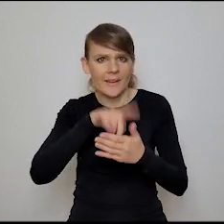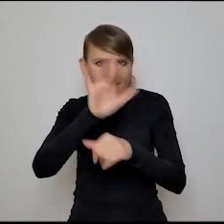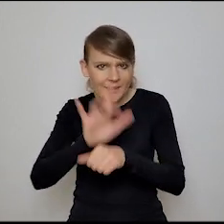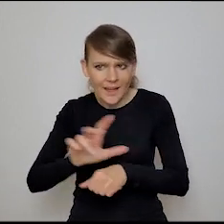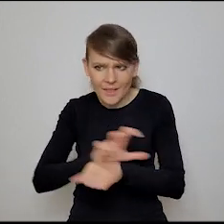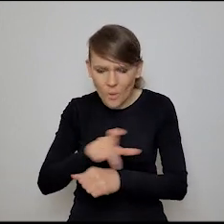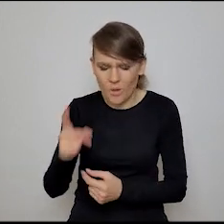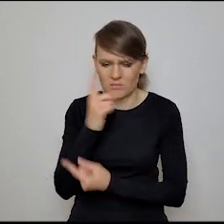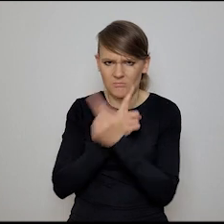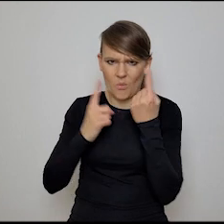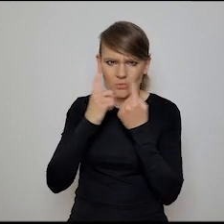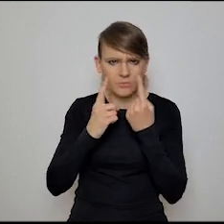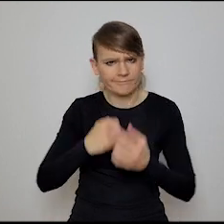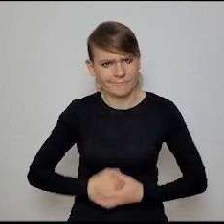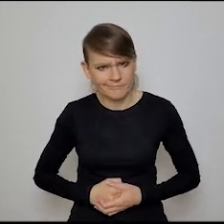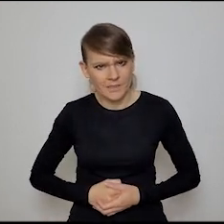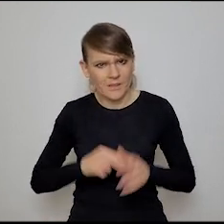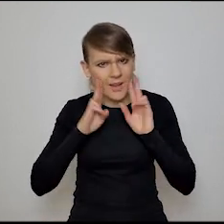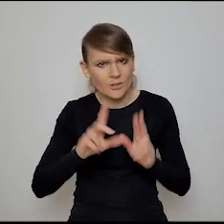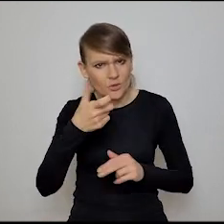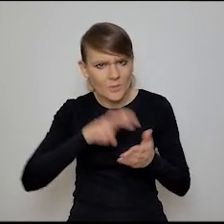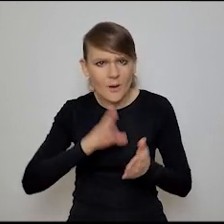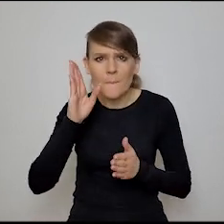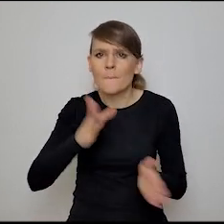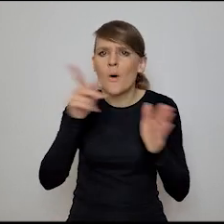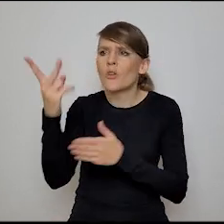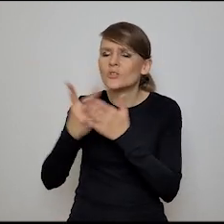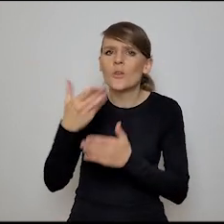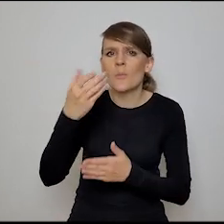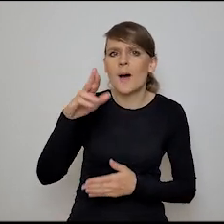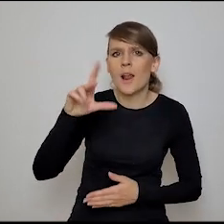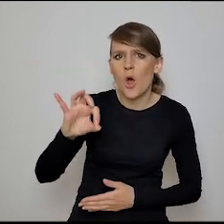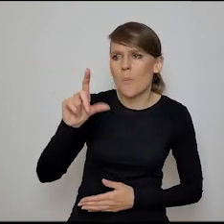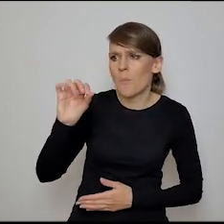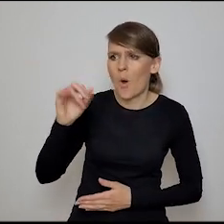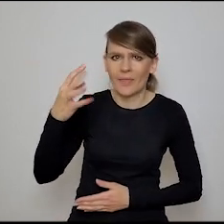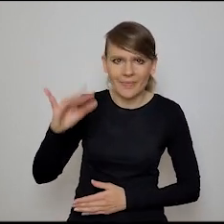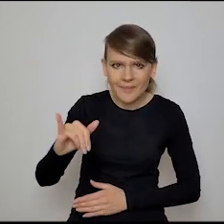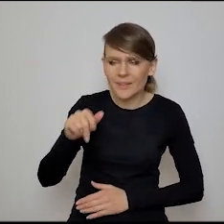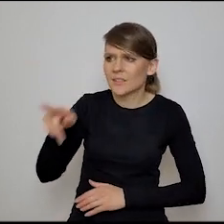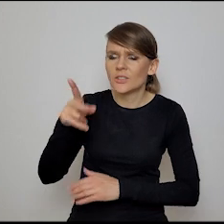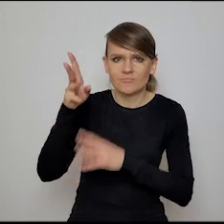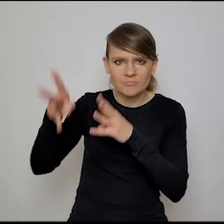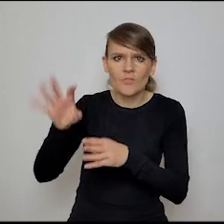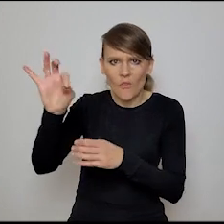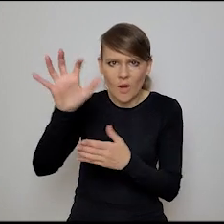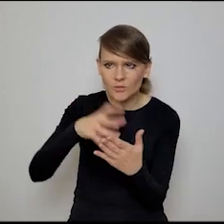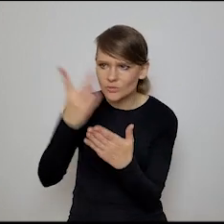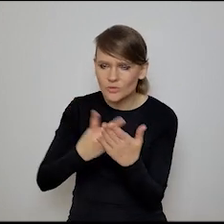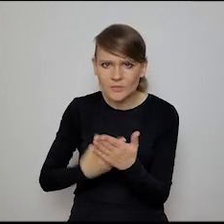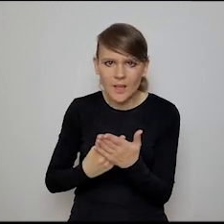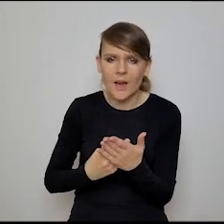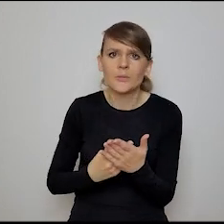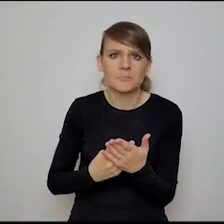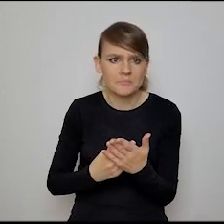bym myślał, kurczę, rzeczywiście, jakby czegoś tu brakuje. Potem czytał Merleau-Ponty'ego, który nie wiem, gdzie by dzisiaj stanął w tym całym sporze. Znaczy, bo ja słyszę tutaj